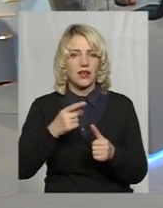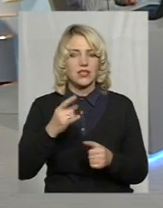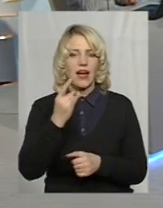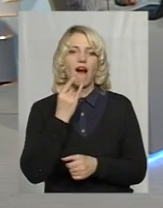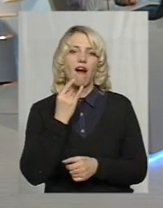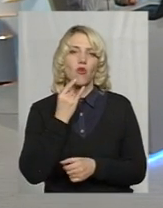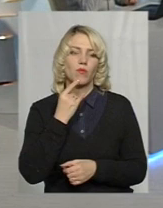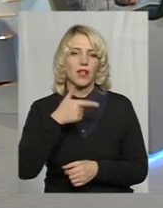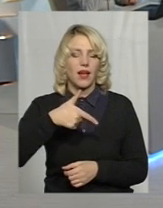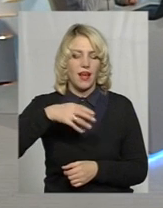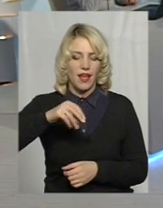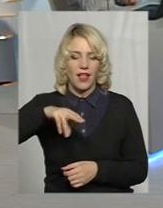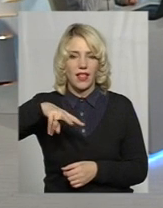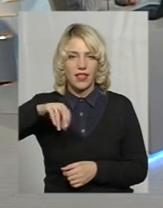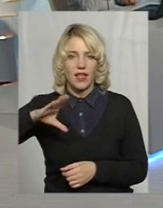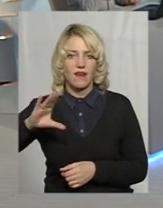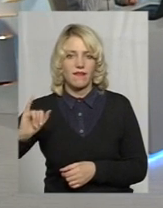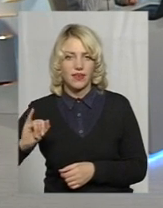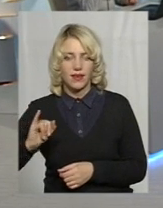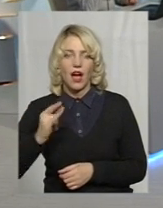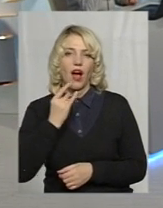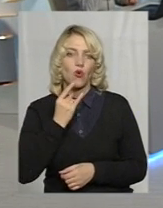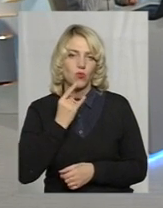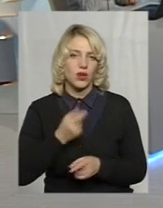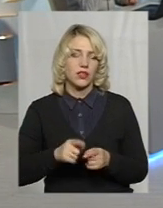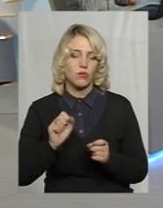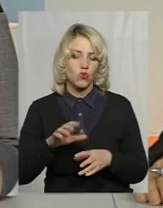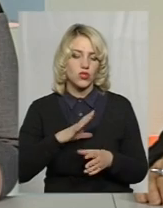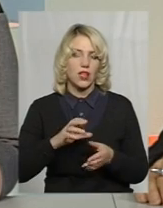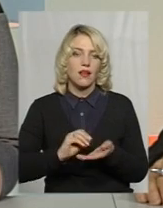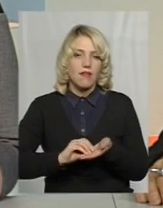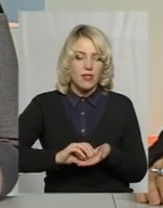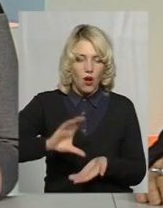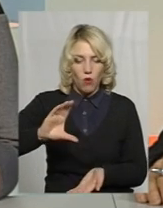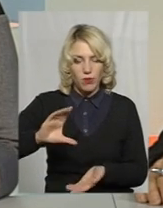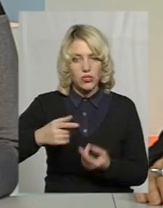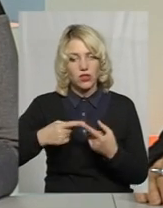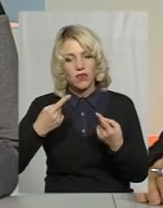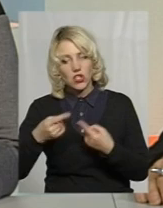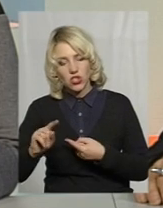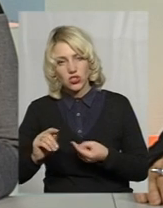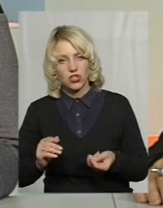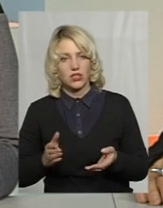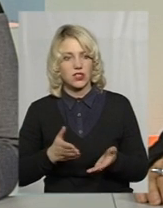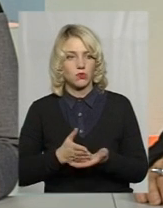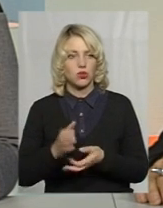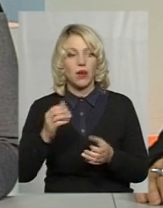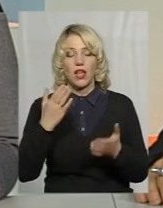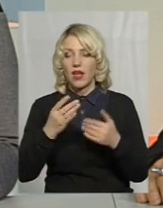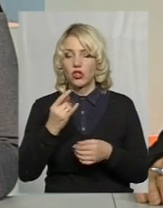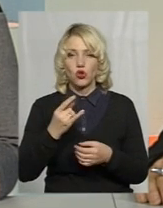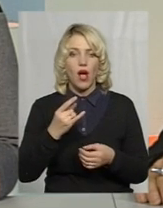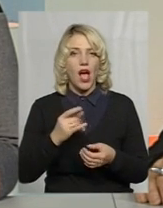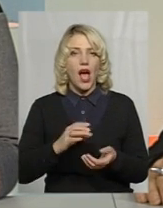акумуляторами є гелеві акумулятори. Можна накопичувати ще і в інший спосіб. Якщо цих акумуляторів немає, можна просто